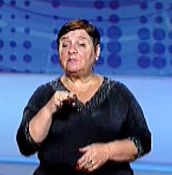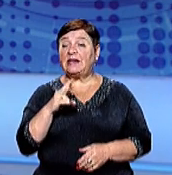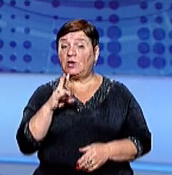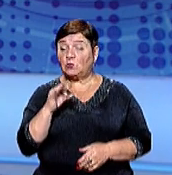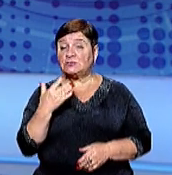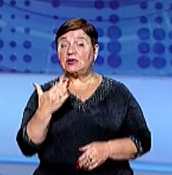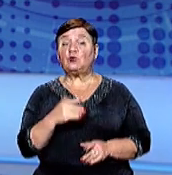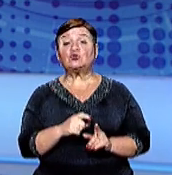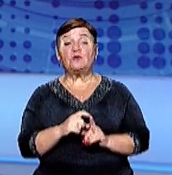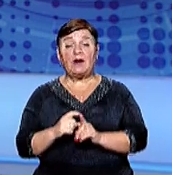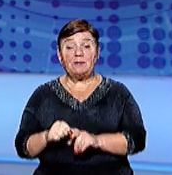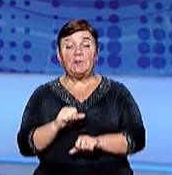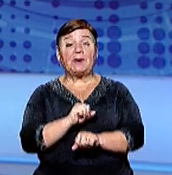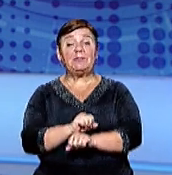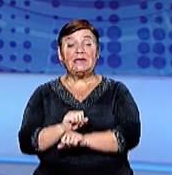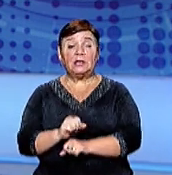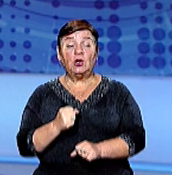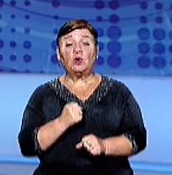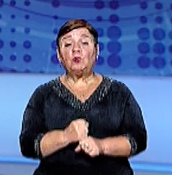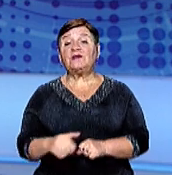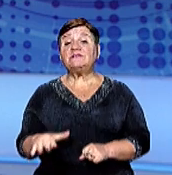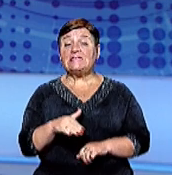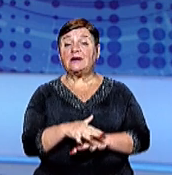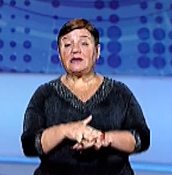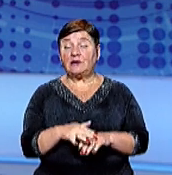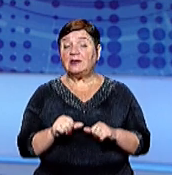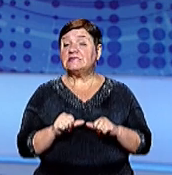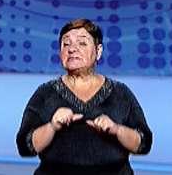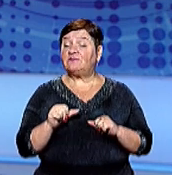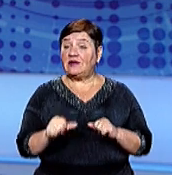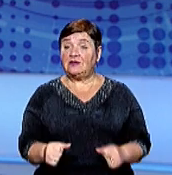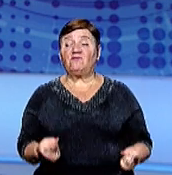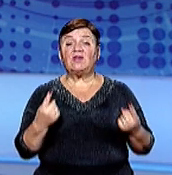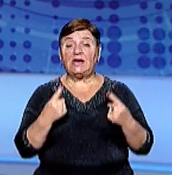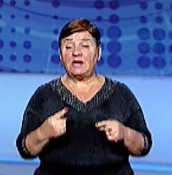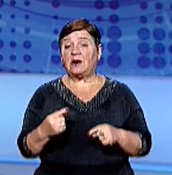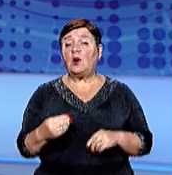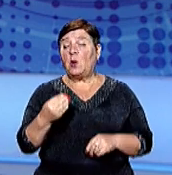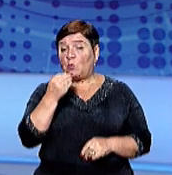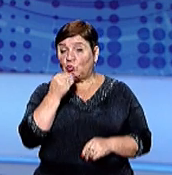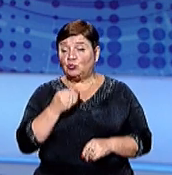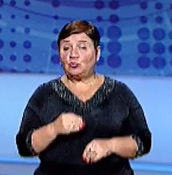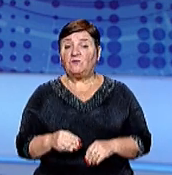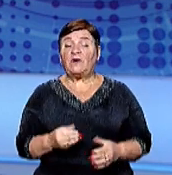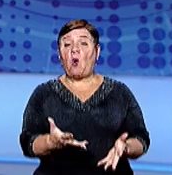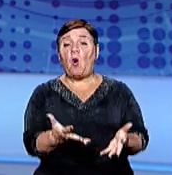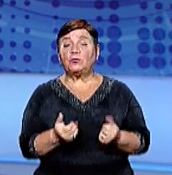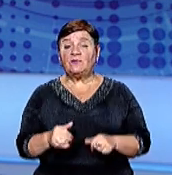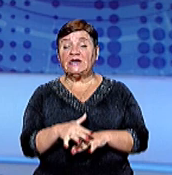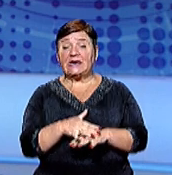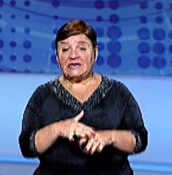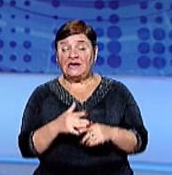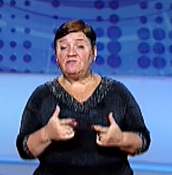За його словами, припинять роботу всіх ринків за винятком великих продуктових оптових ринків Також закриють